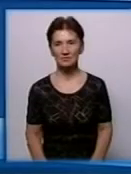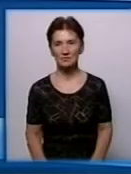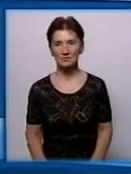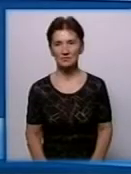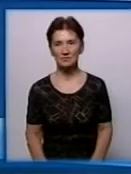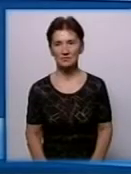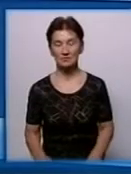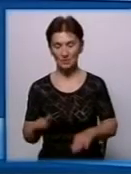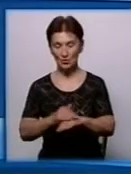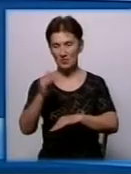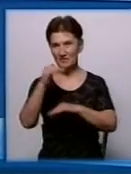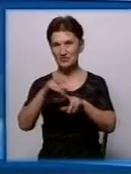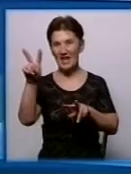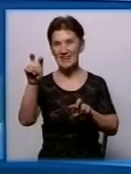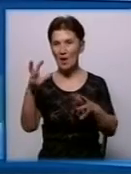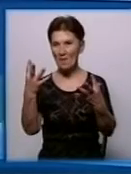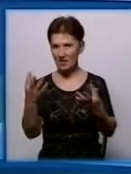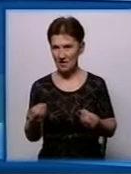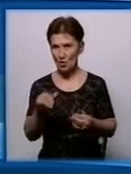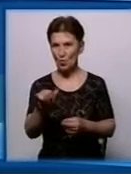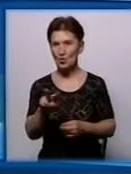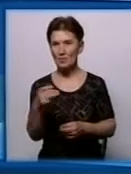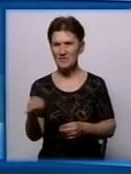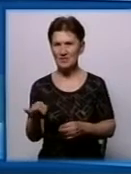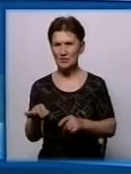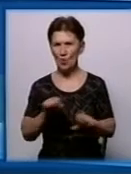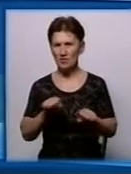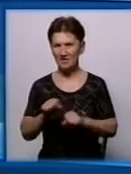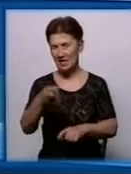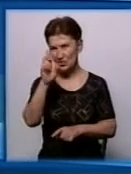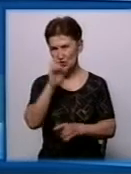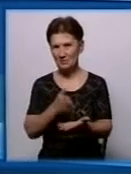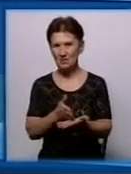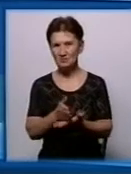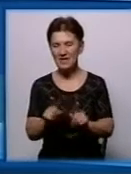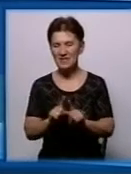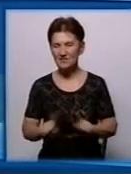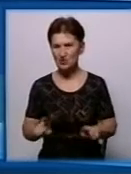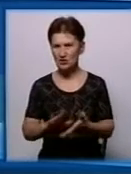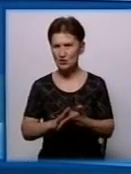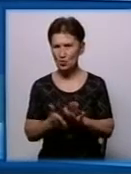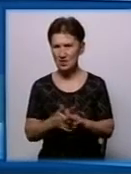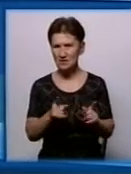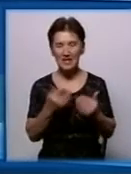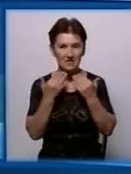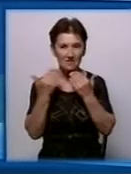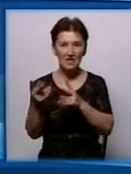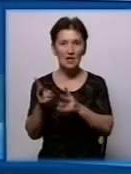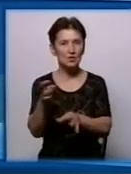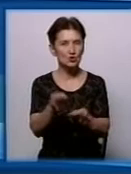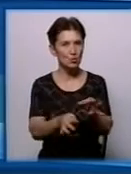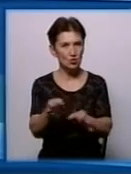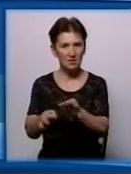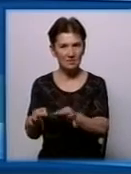Добрий вечір, тема дня на Суспільному. Кропивницькому управління Державної служби з надзвичайних ситуацій звертаються до судів з